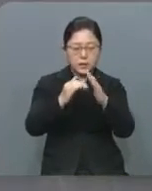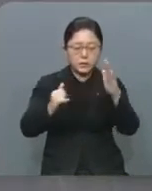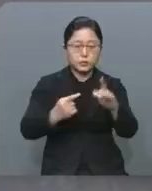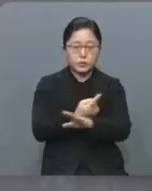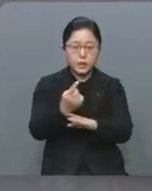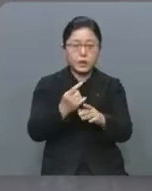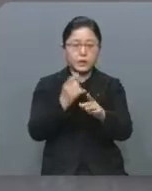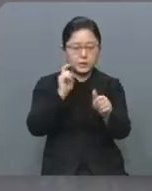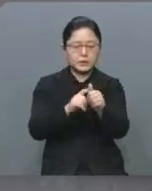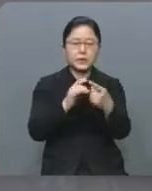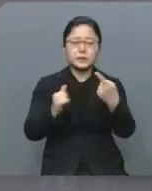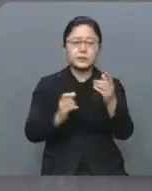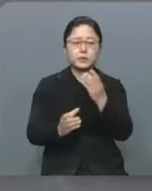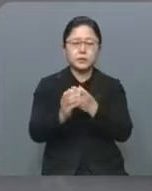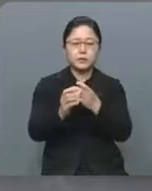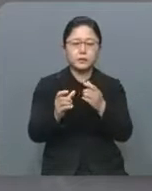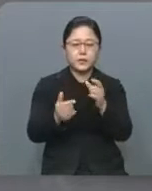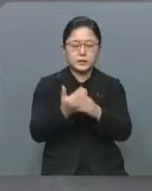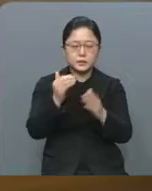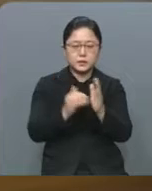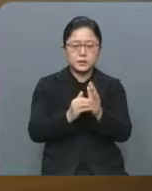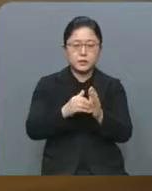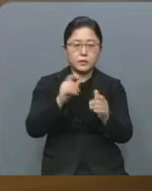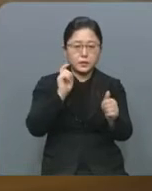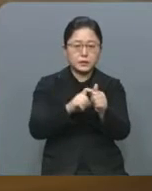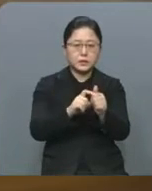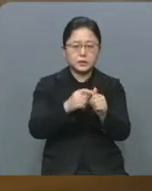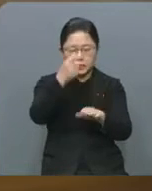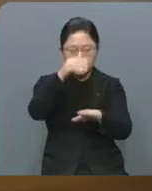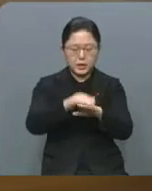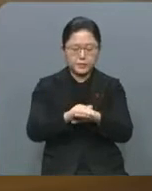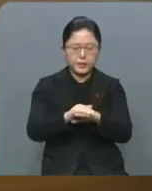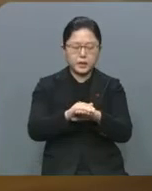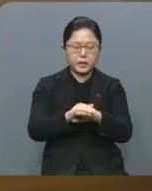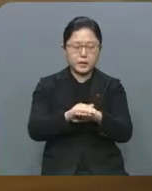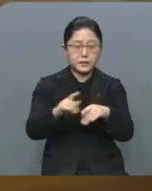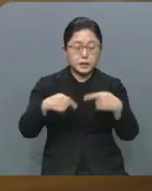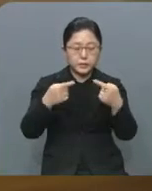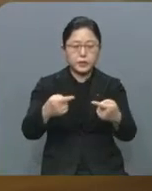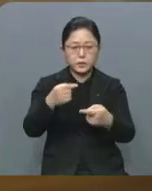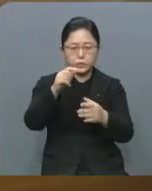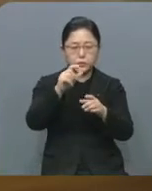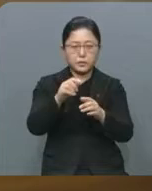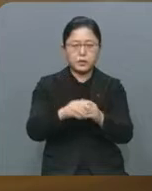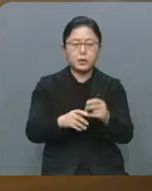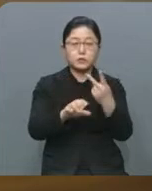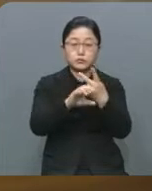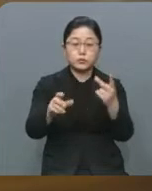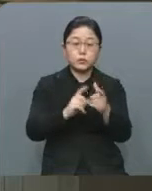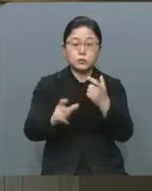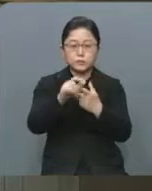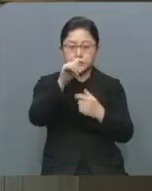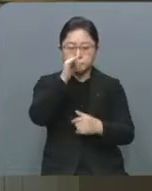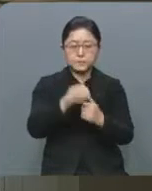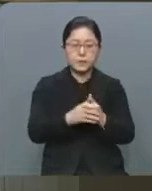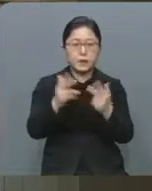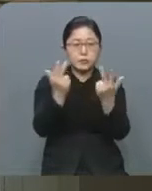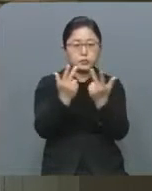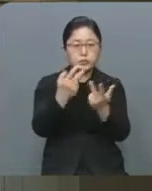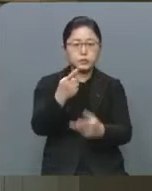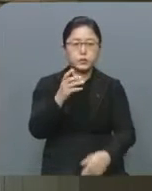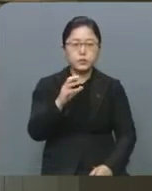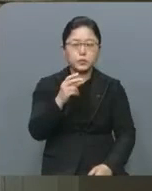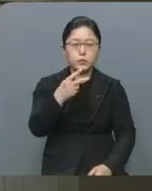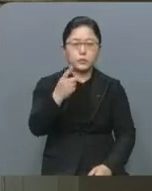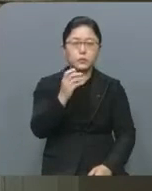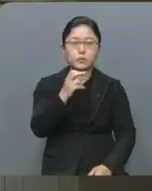명 더 나온 상황입니다. 이 밖에도 확진자가 예배를 본 사실이 확인된 교회는 두 곳이 더 있습니다. 광주 북구에